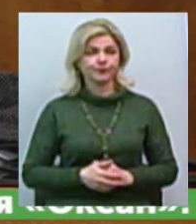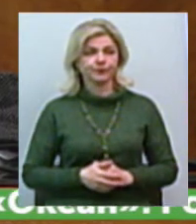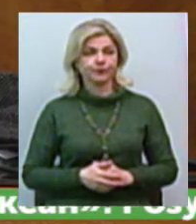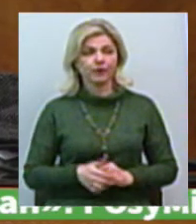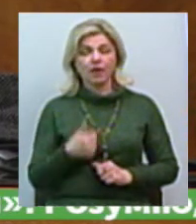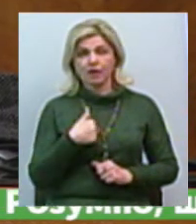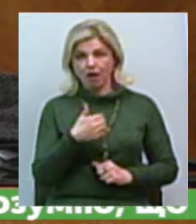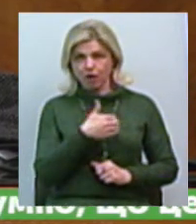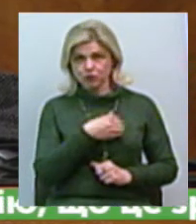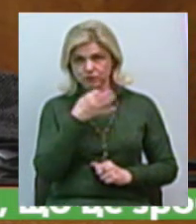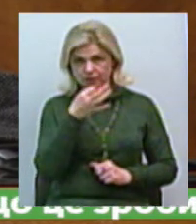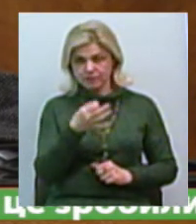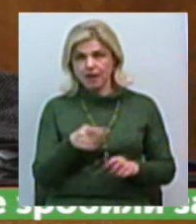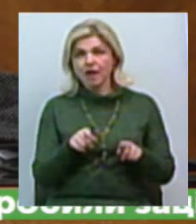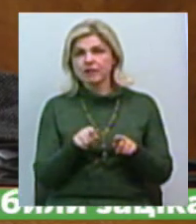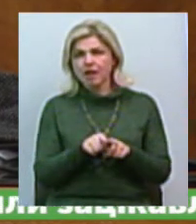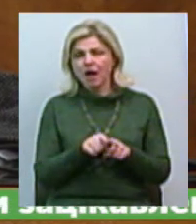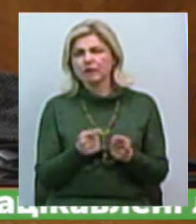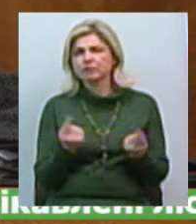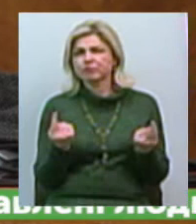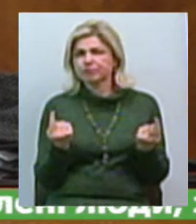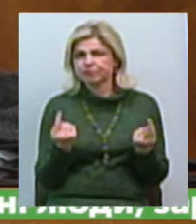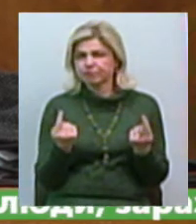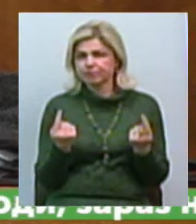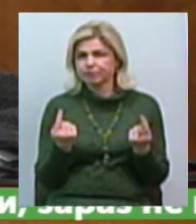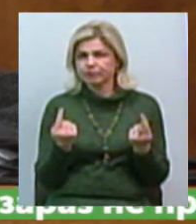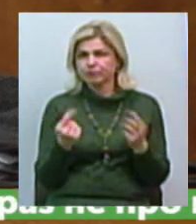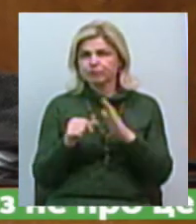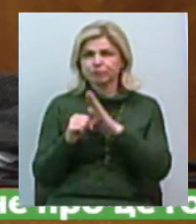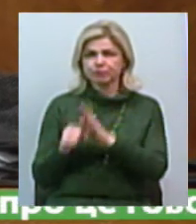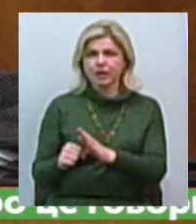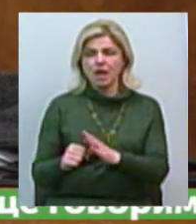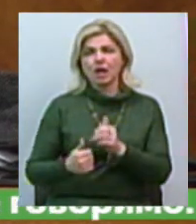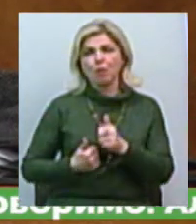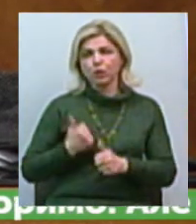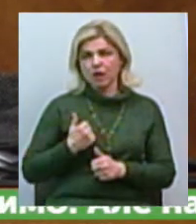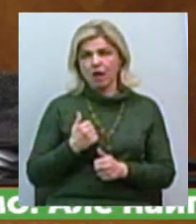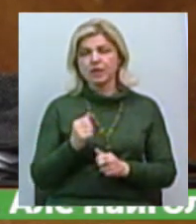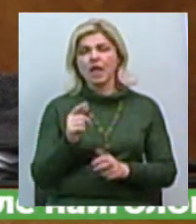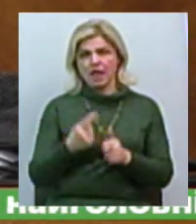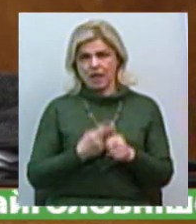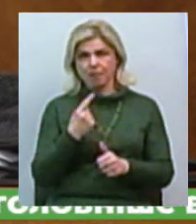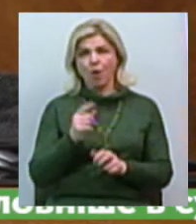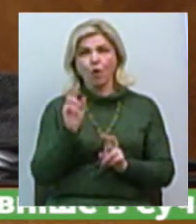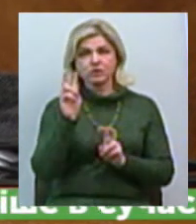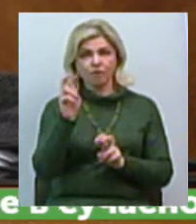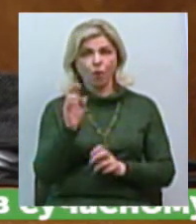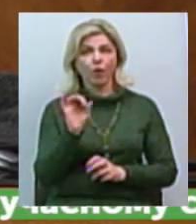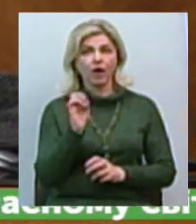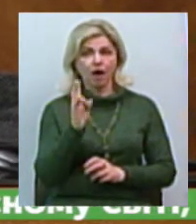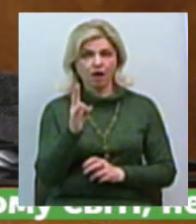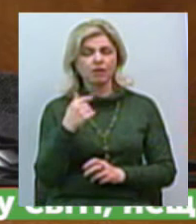Я хочу сказати, що так опустить репутацію імени океан, ну, я понимаю, що це все сделали